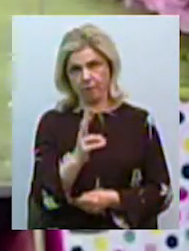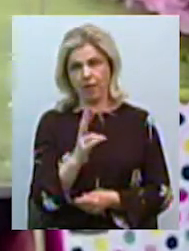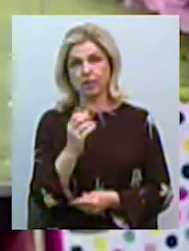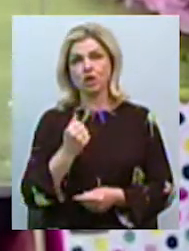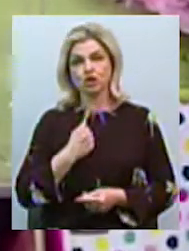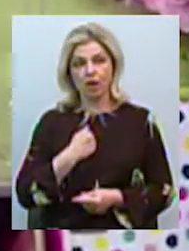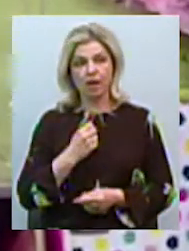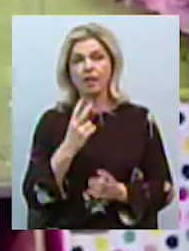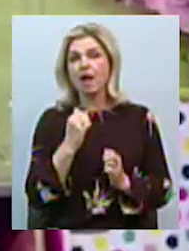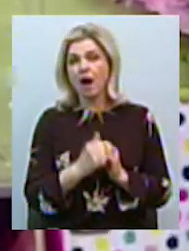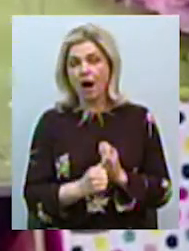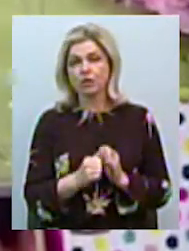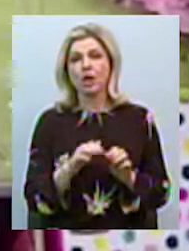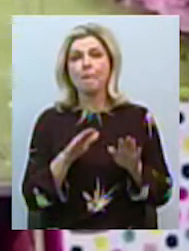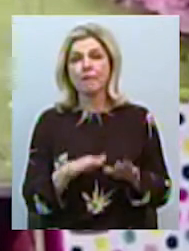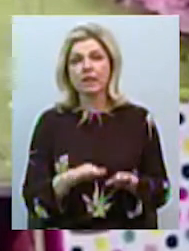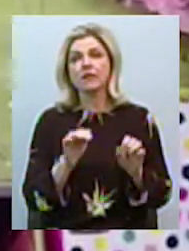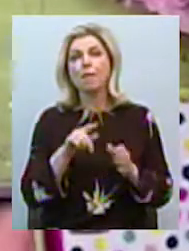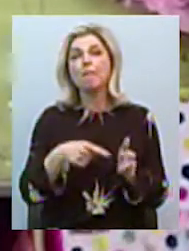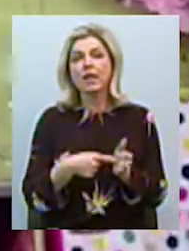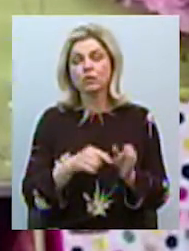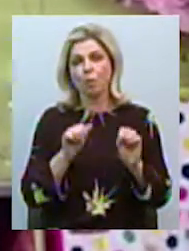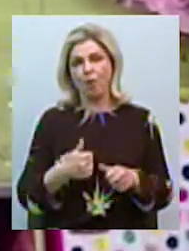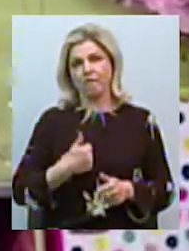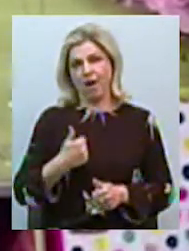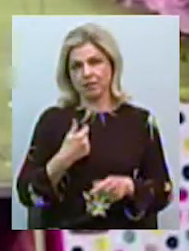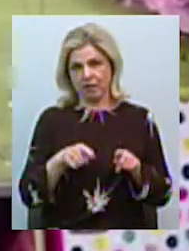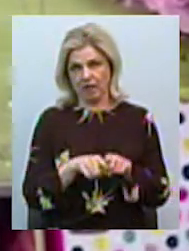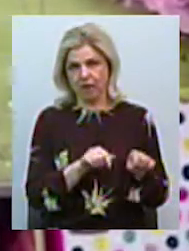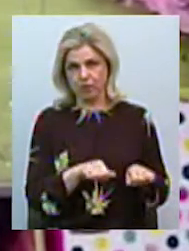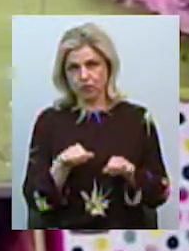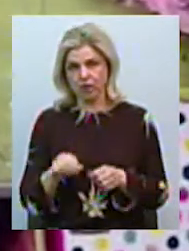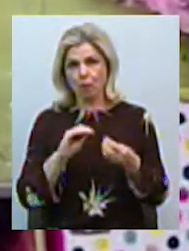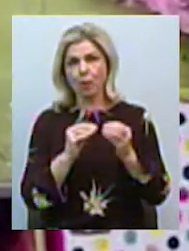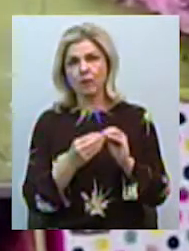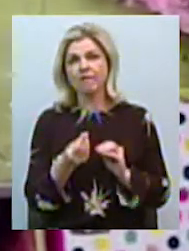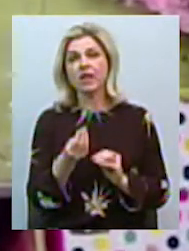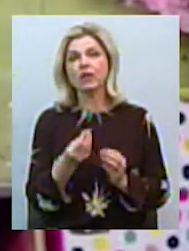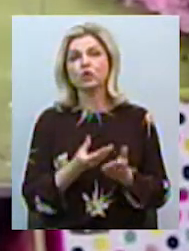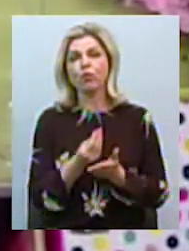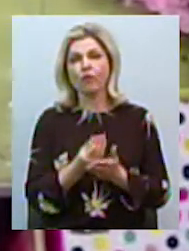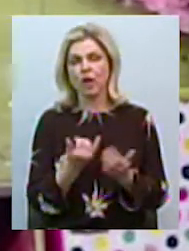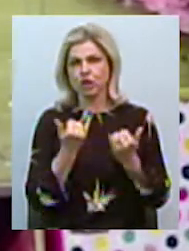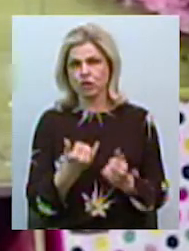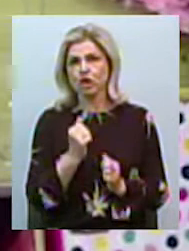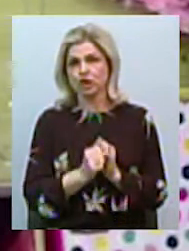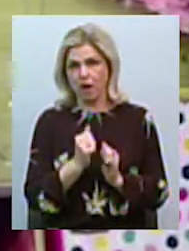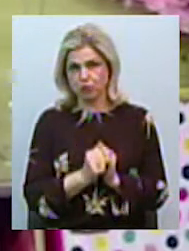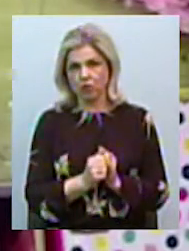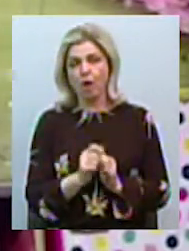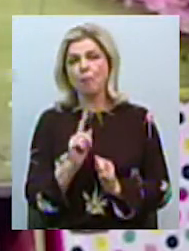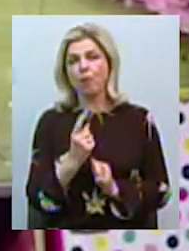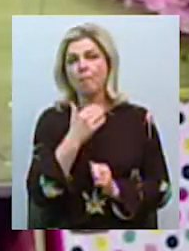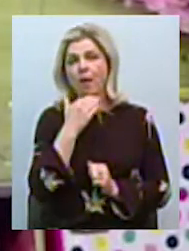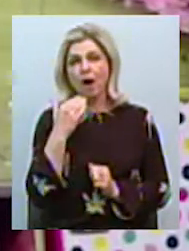жаль, не кожне місто зможе похваститися такими можливостями. Проблема фінансування стоїть тепер дедалі частіше, так як